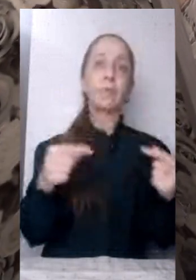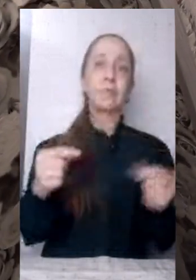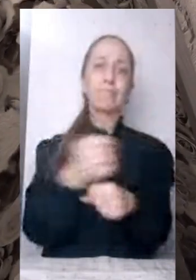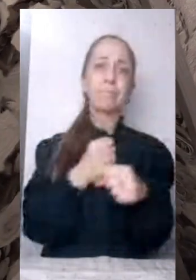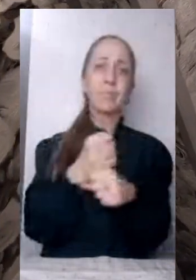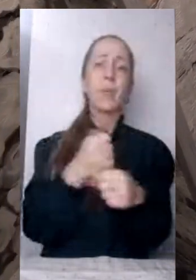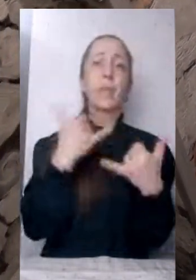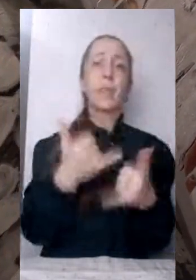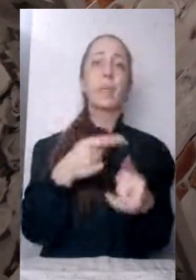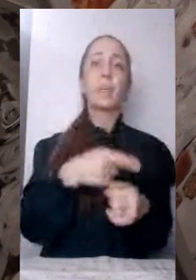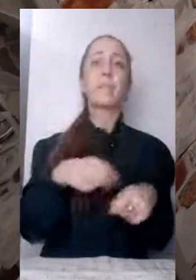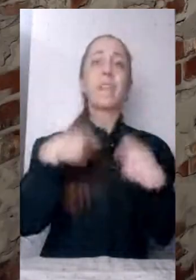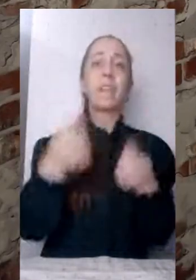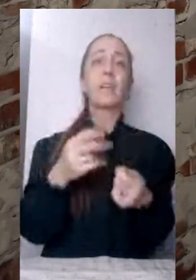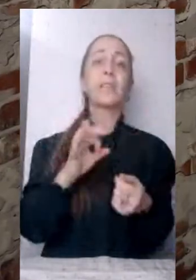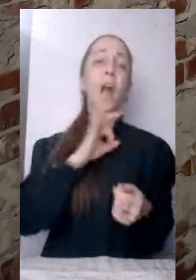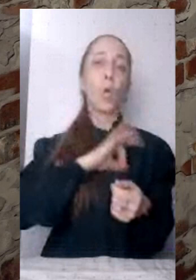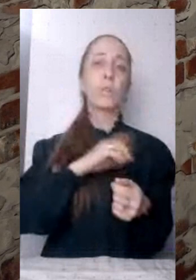користування тимчасовим мешканцям.